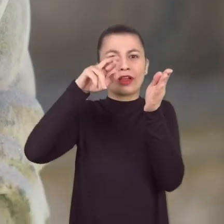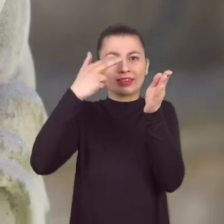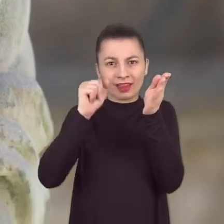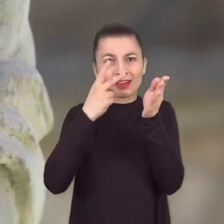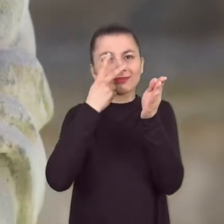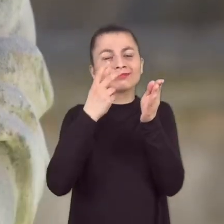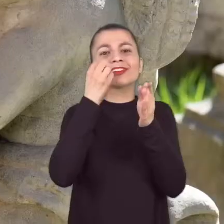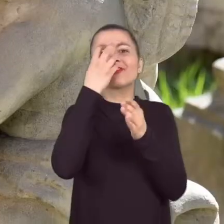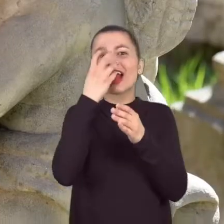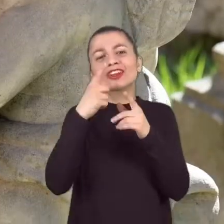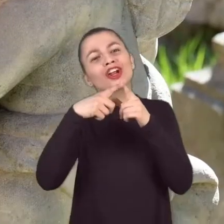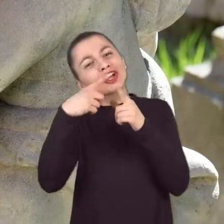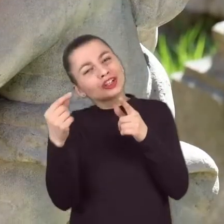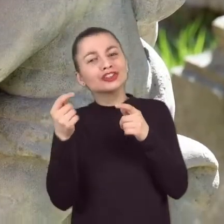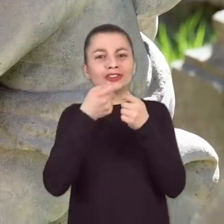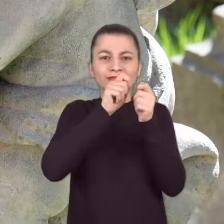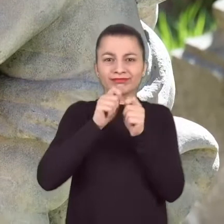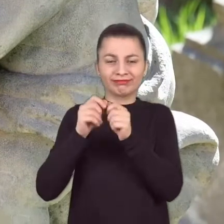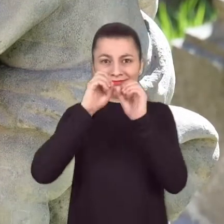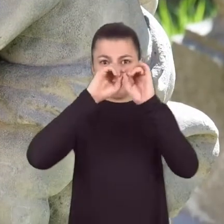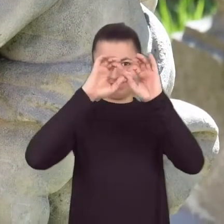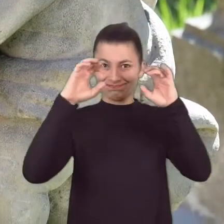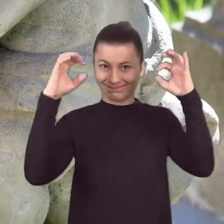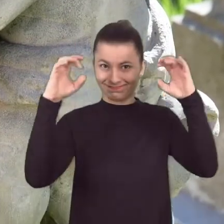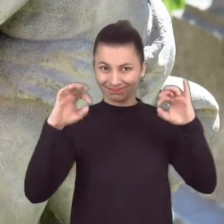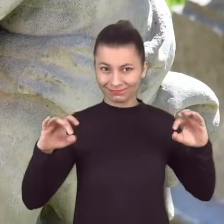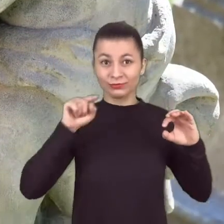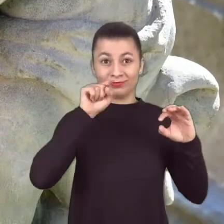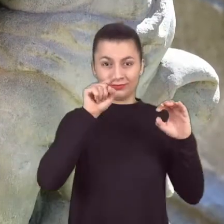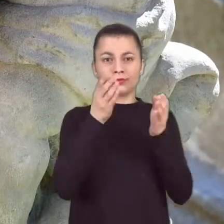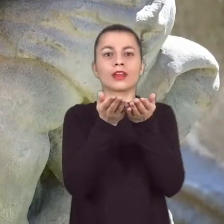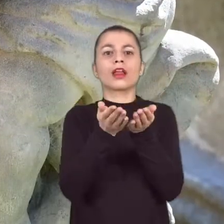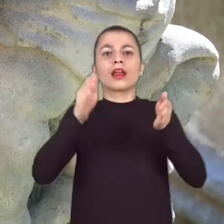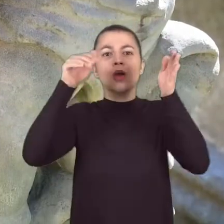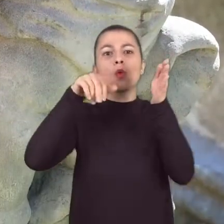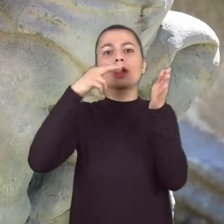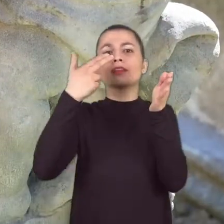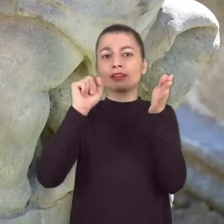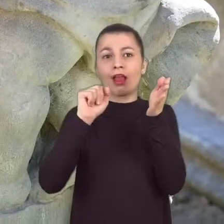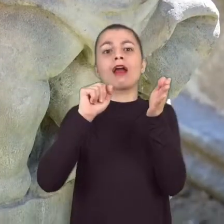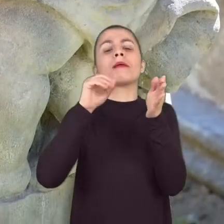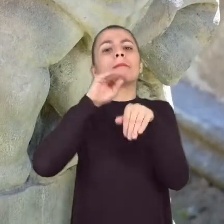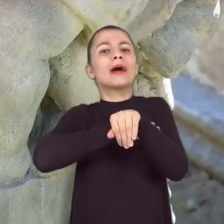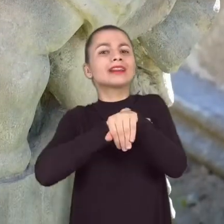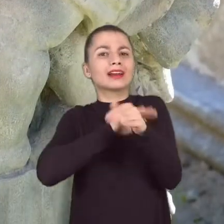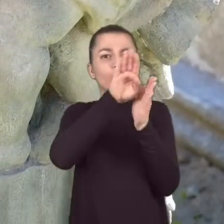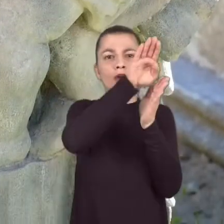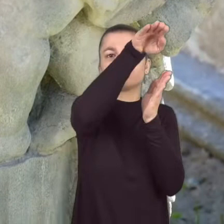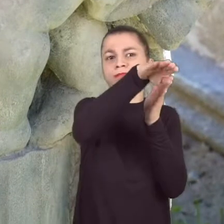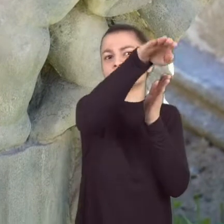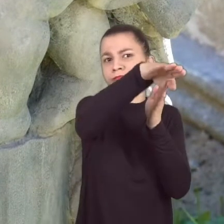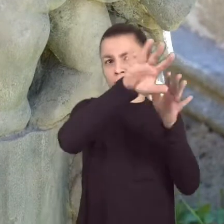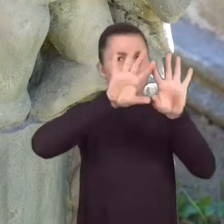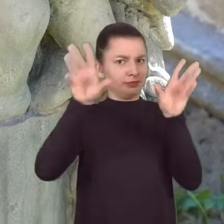girlandę uplecioną z różnorodnych kwiatów i liści. Urna przykryta jest spływającą tkaniną.